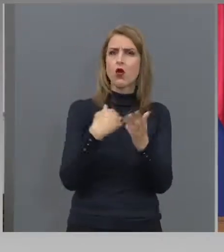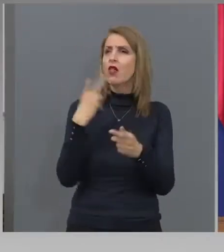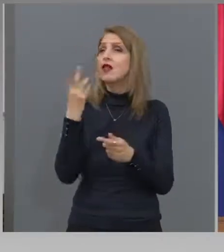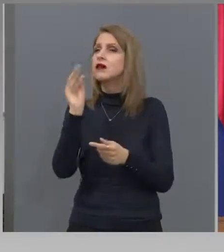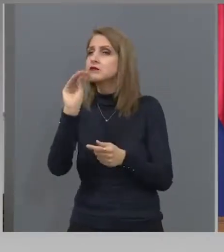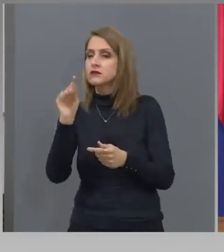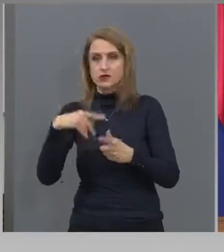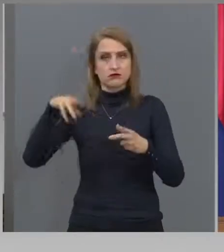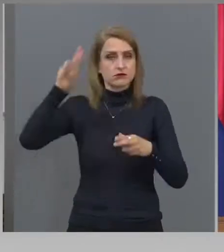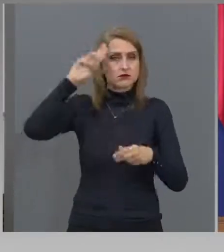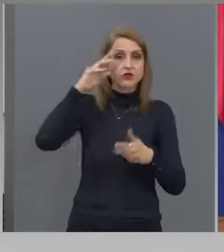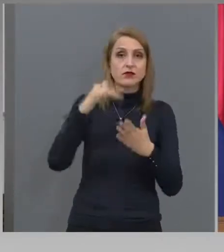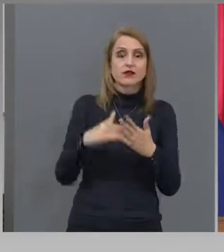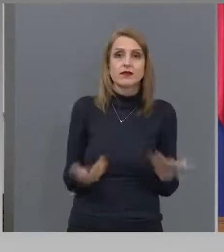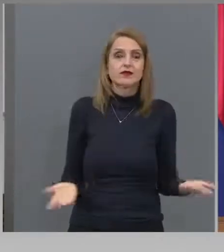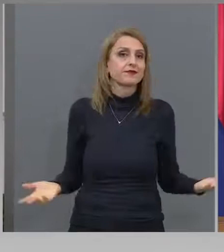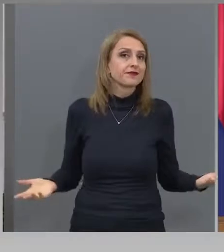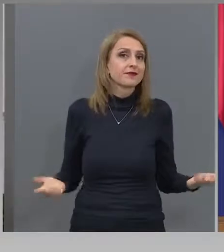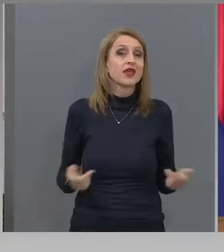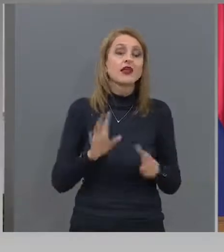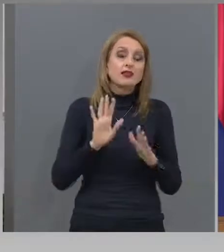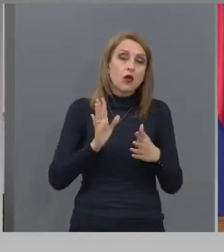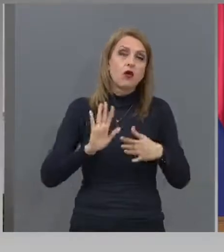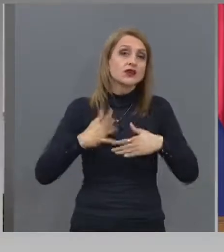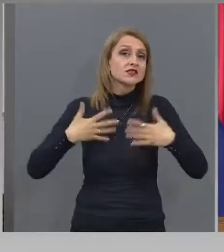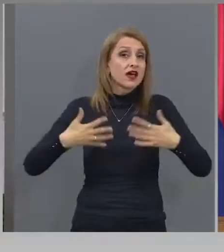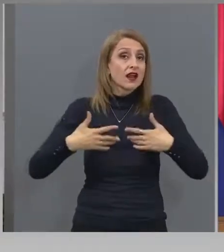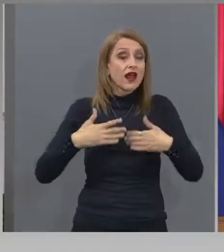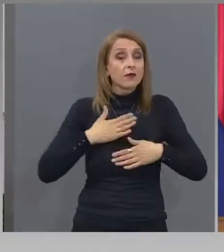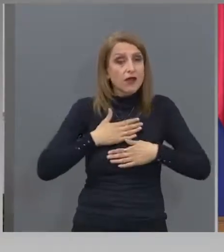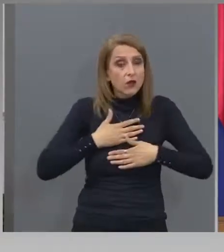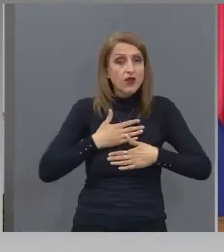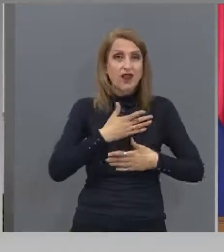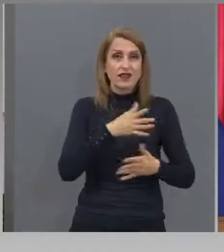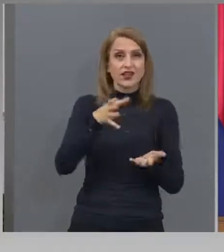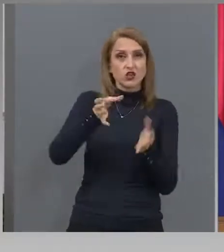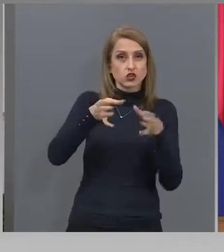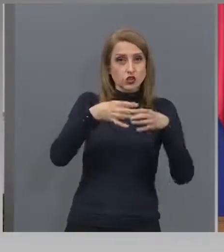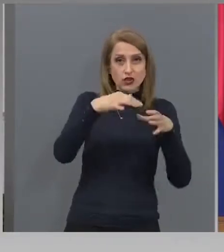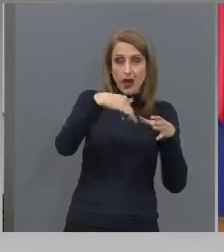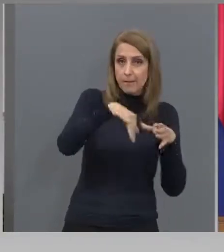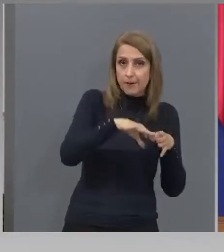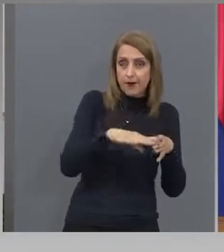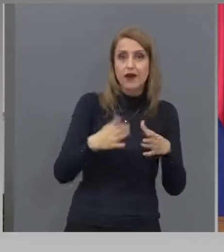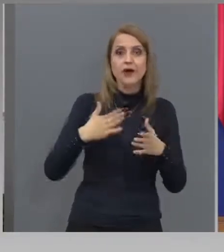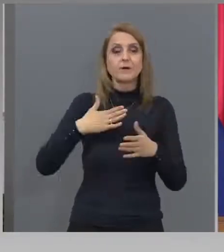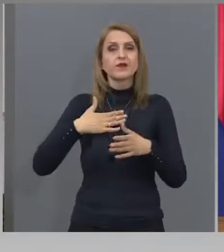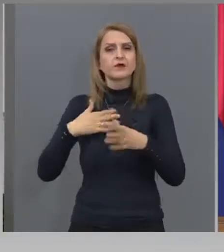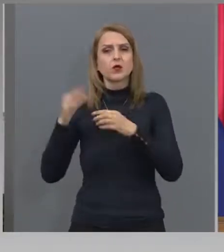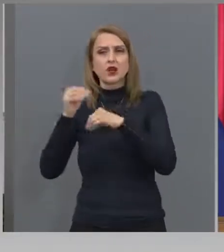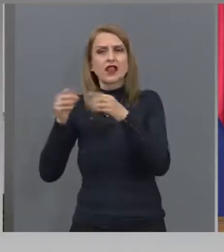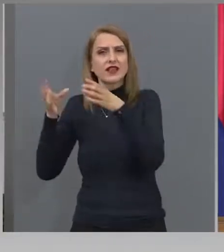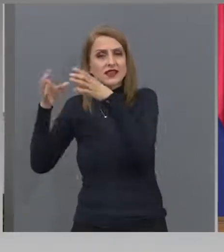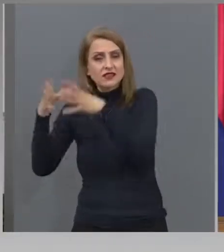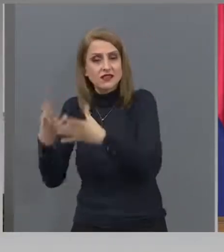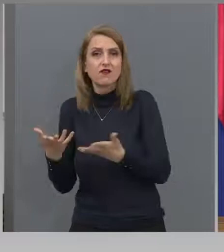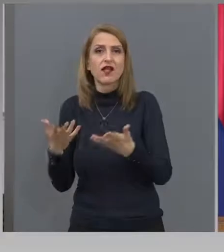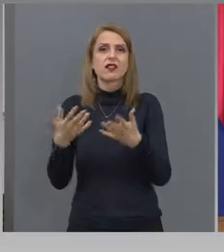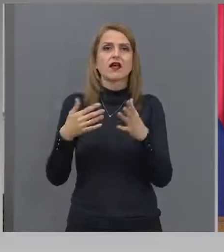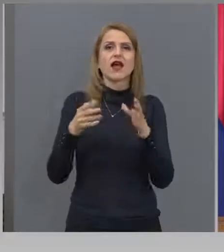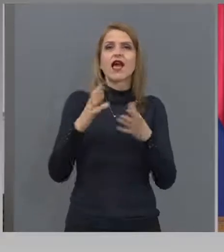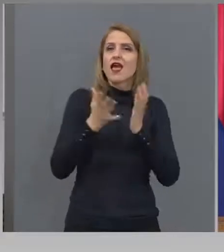За радост. Сега, благодарение на щаба, благодарение на експертите, ако щете и на съвета, ако щете и на това, което